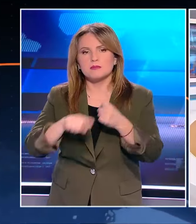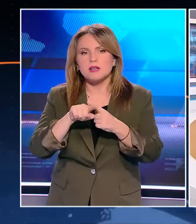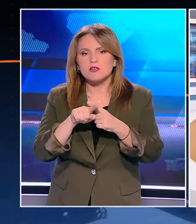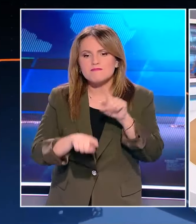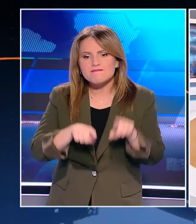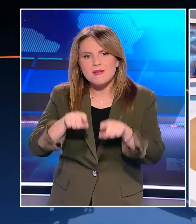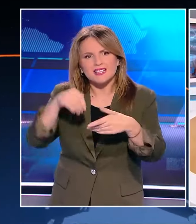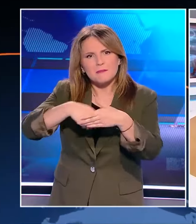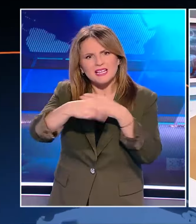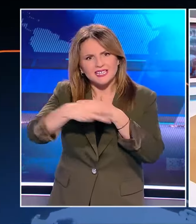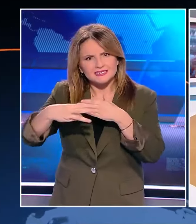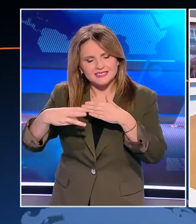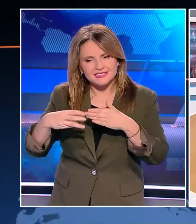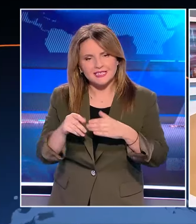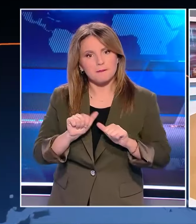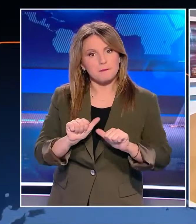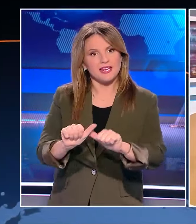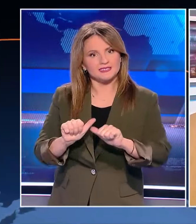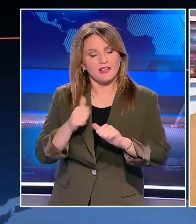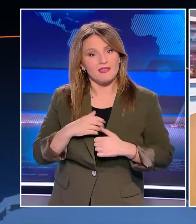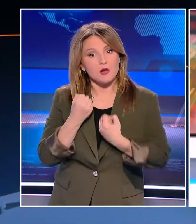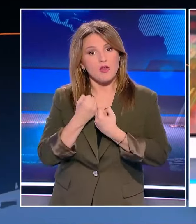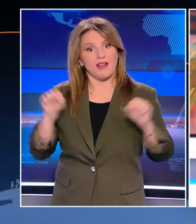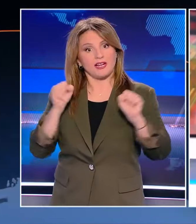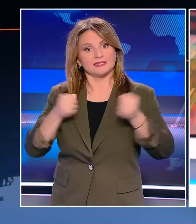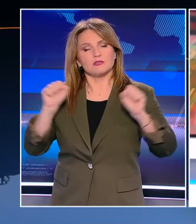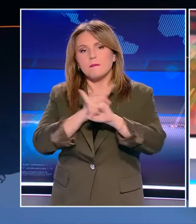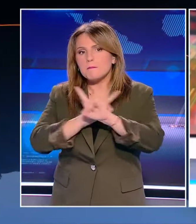πιέζονται να ανεξαρτητοποιηθούν να μην το κάνουν